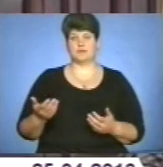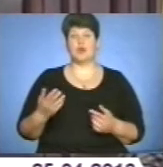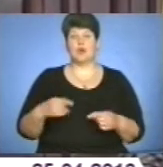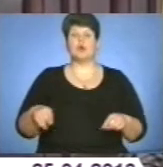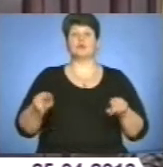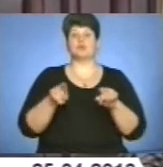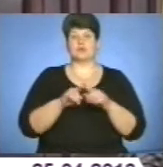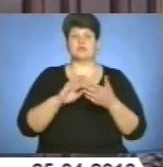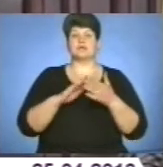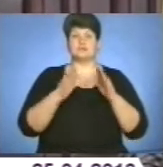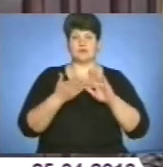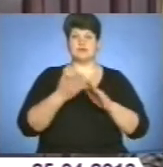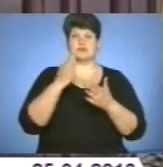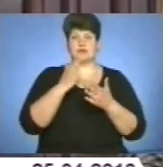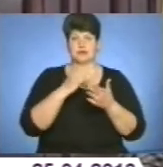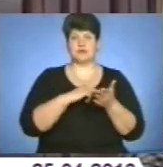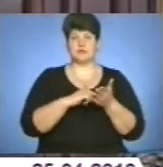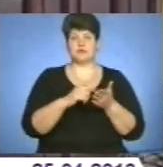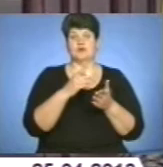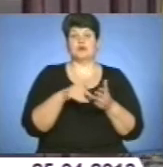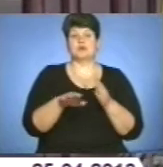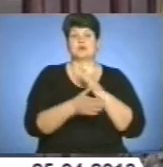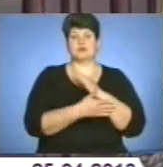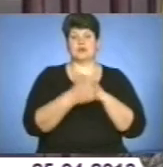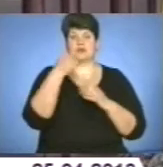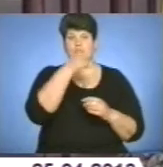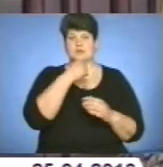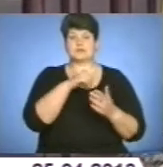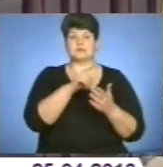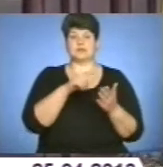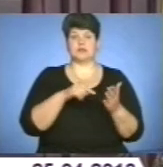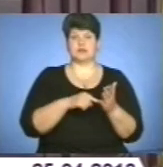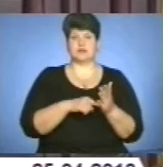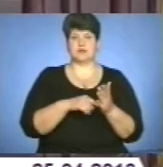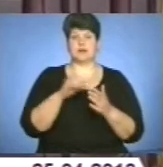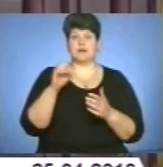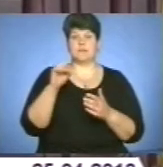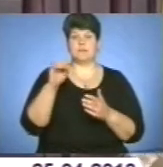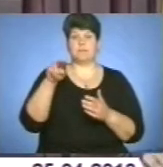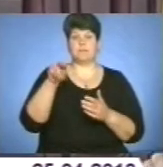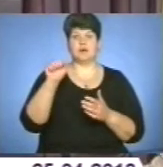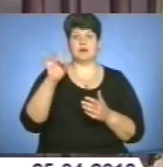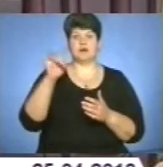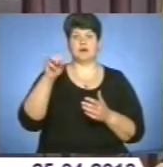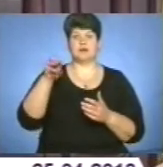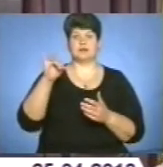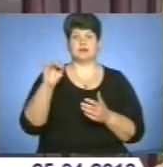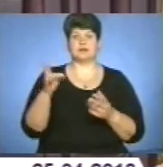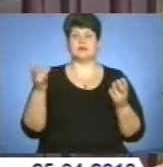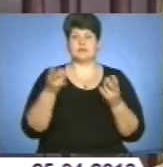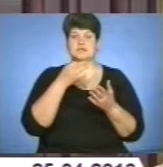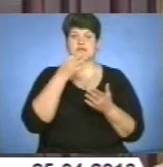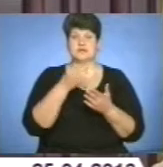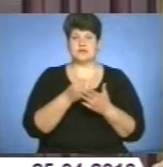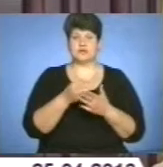ситуація відмічається останні роки із питань епідемічного паратиту. Варто нагадати, що